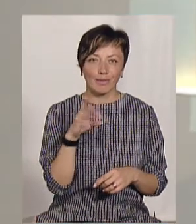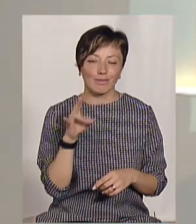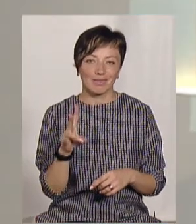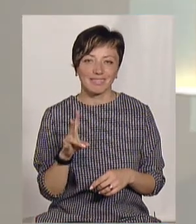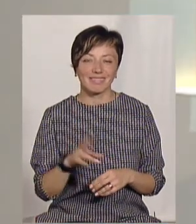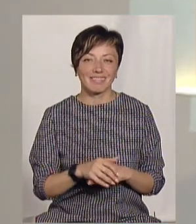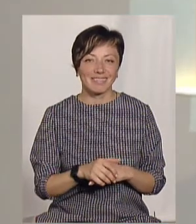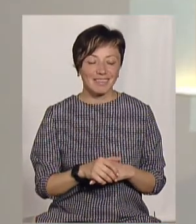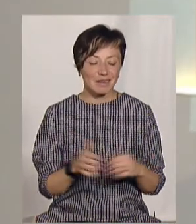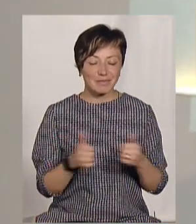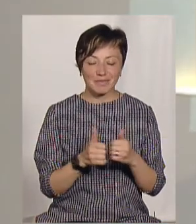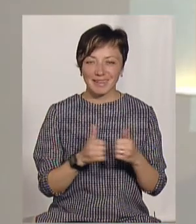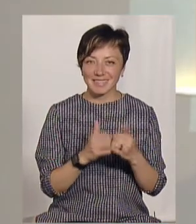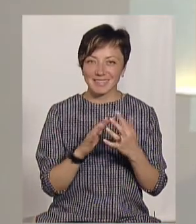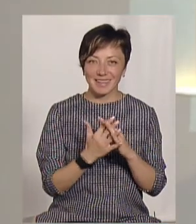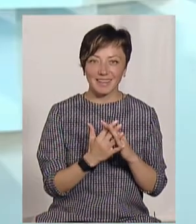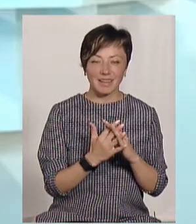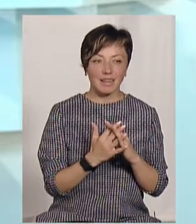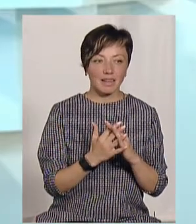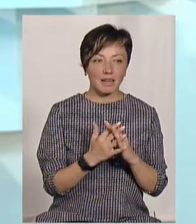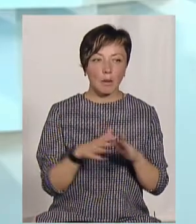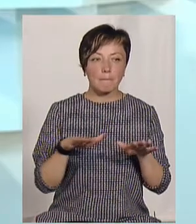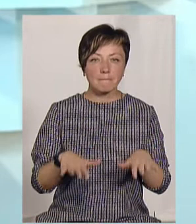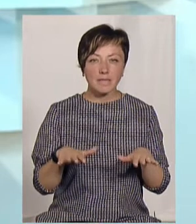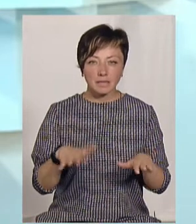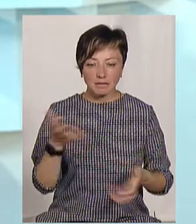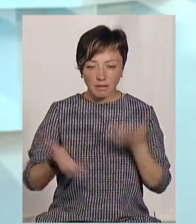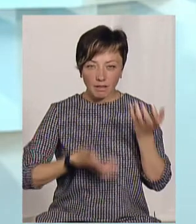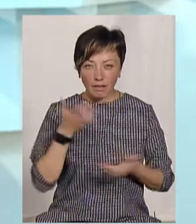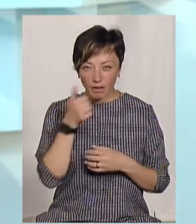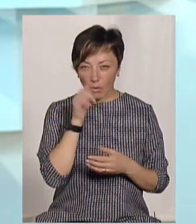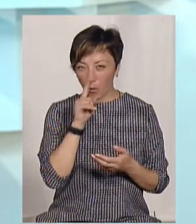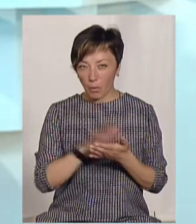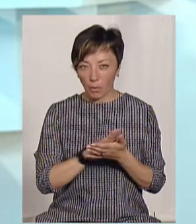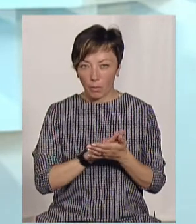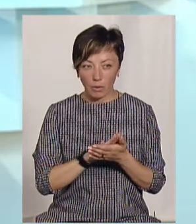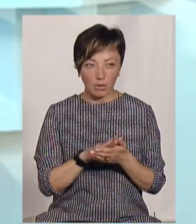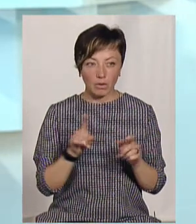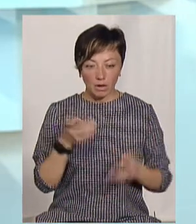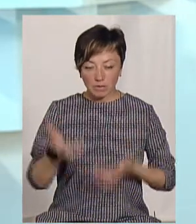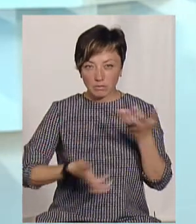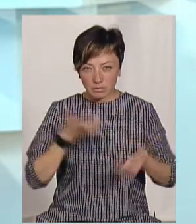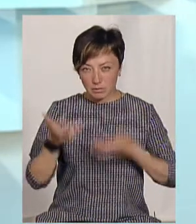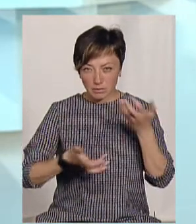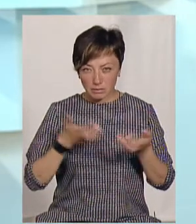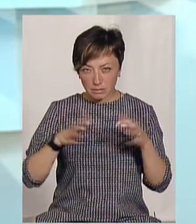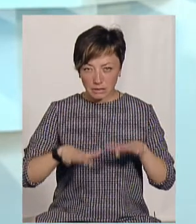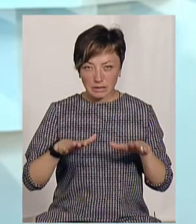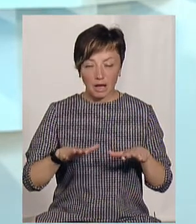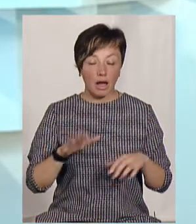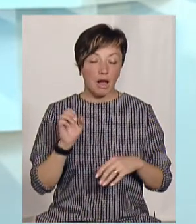місце, де чорні археологи роблять нелегальні розкопки. От нас тут чорний археолог розкопує.